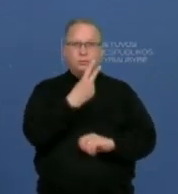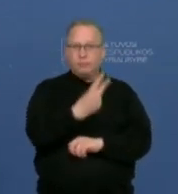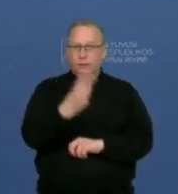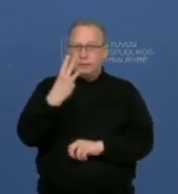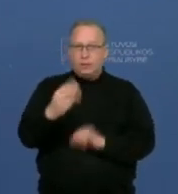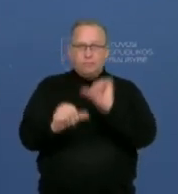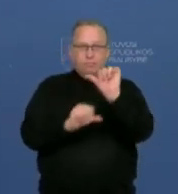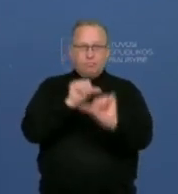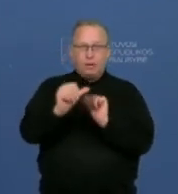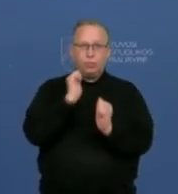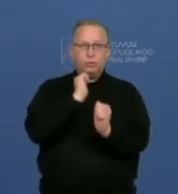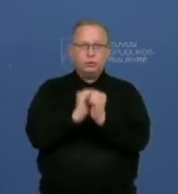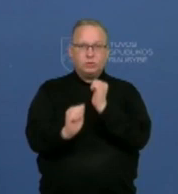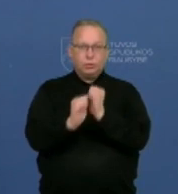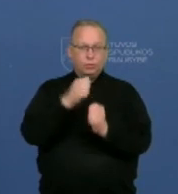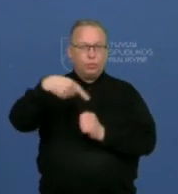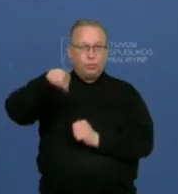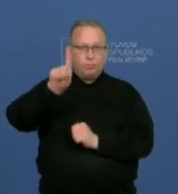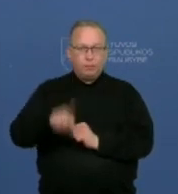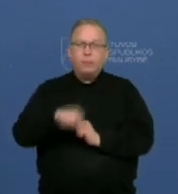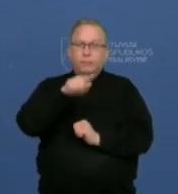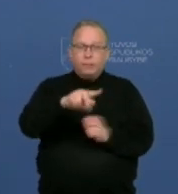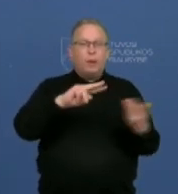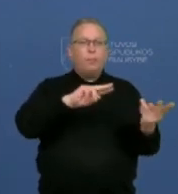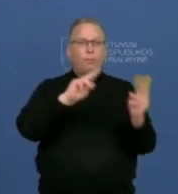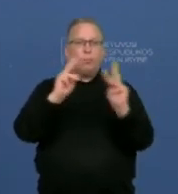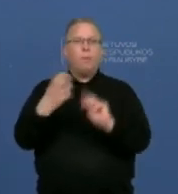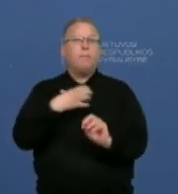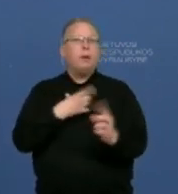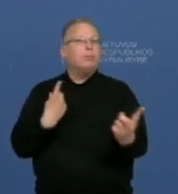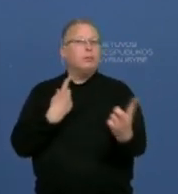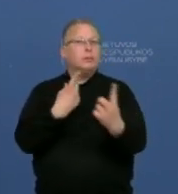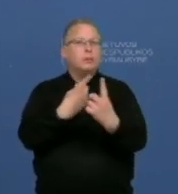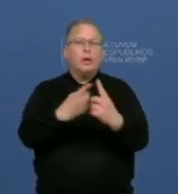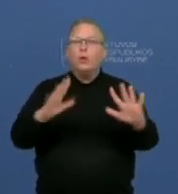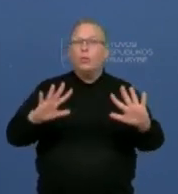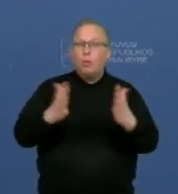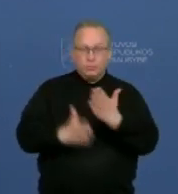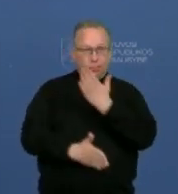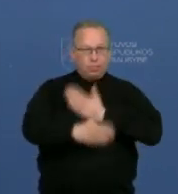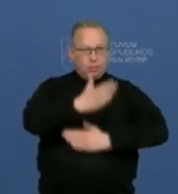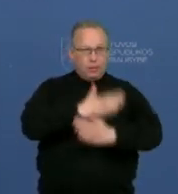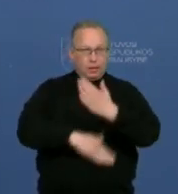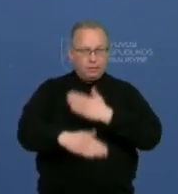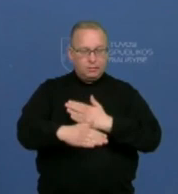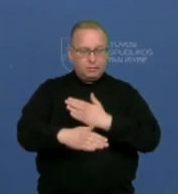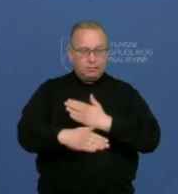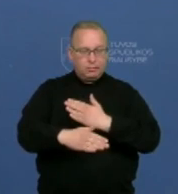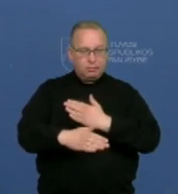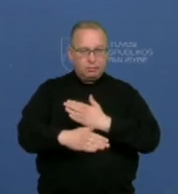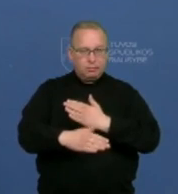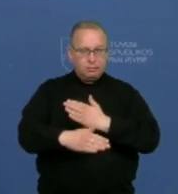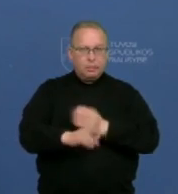metų sausio pirmosios dienos. Šių pokyčių pagrindinis tikslas yra tas, kad negalia turintis asmenis